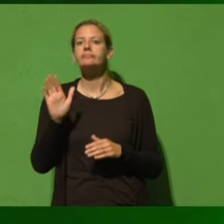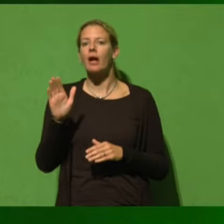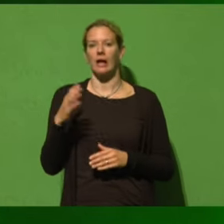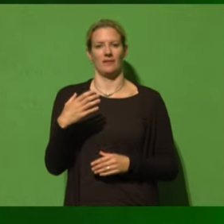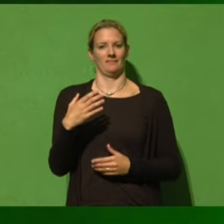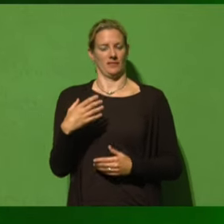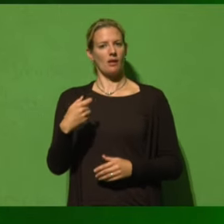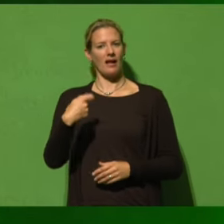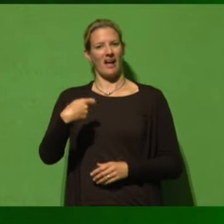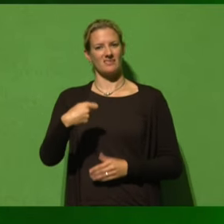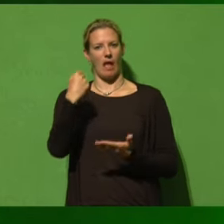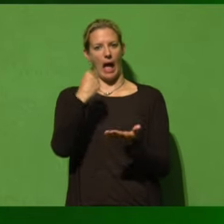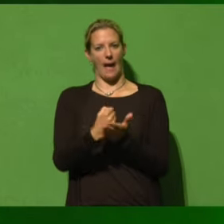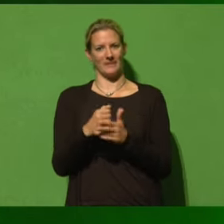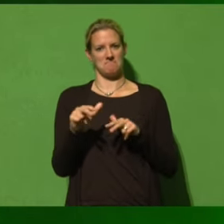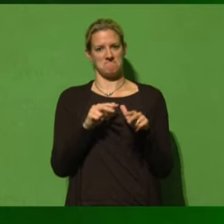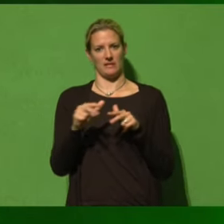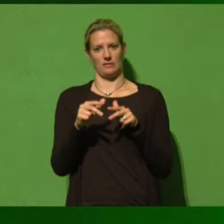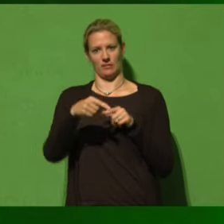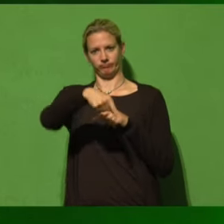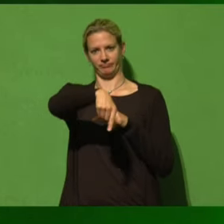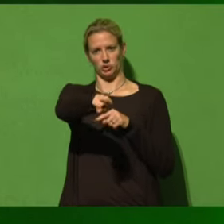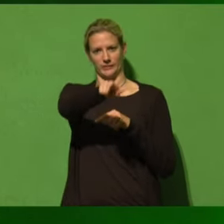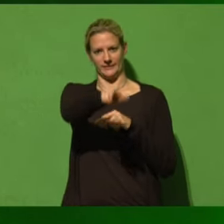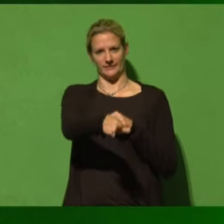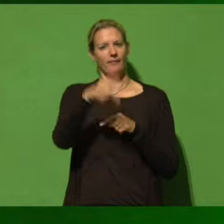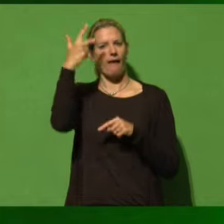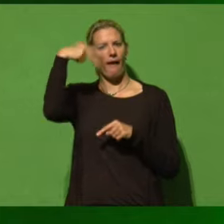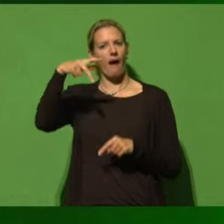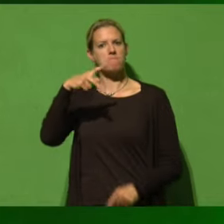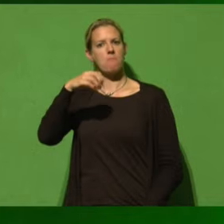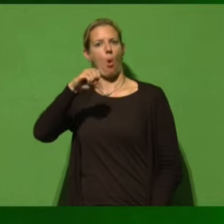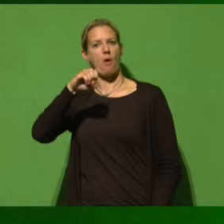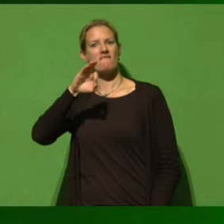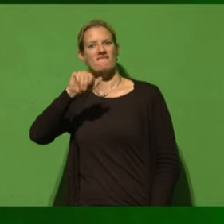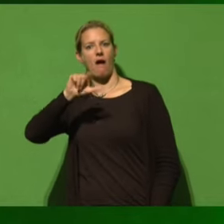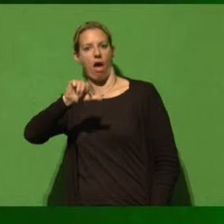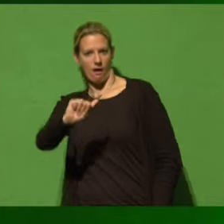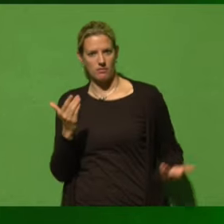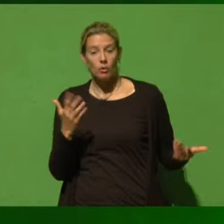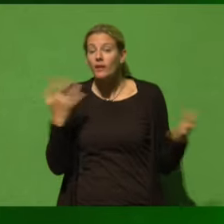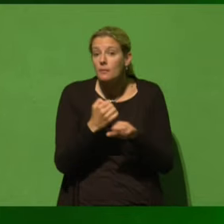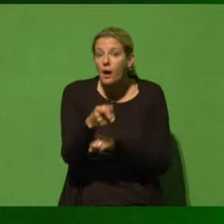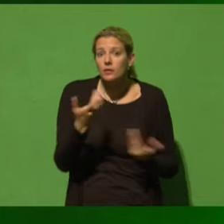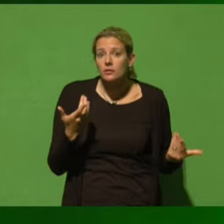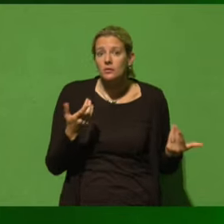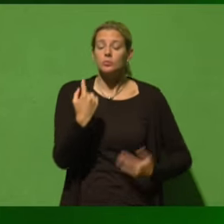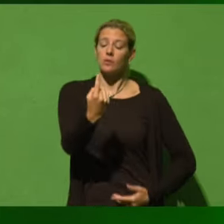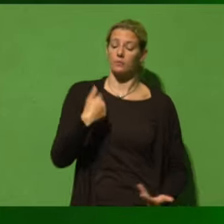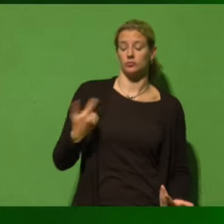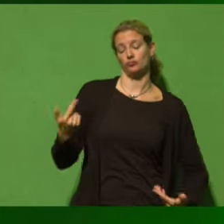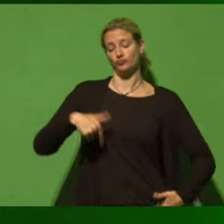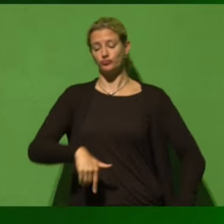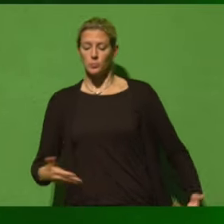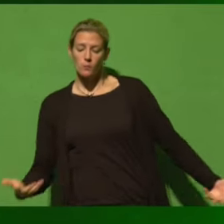geschickt, einen bekannten Gaukler. Sie hat einen Herr Poffaller geschickt. Was hat Herr Poffaller gemacht? Herr Poffaller hat sich hingestellt, ich meine am